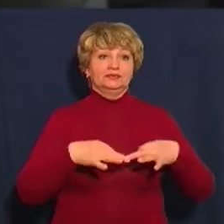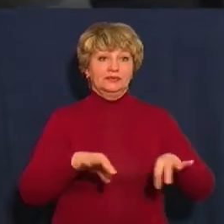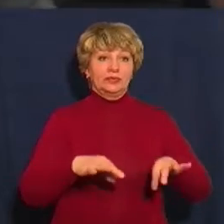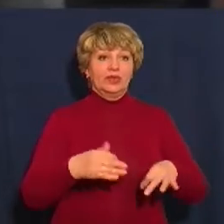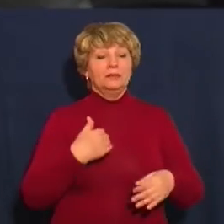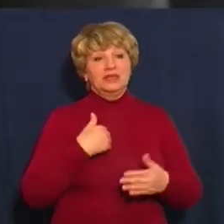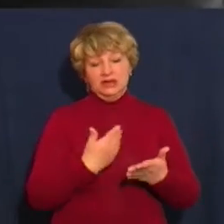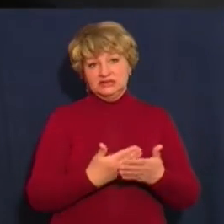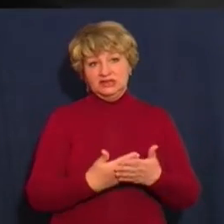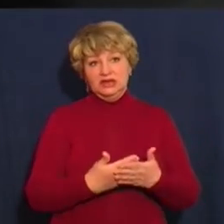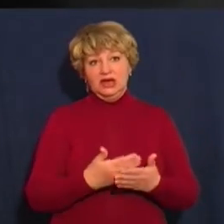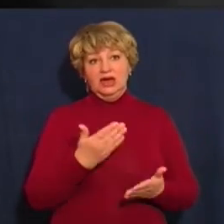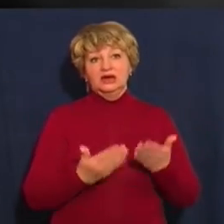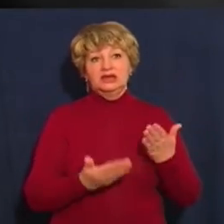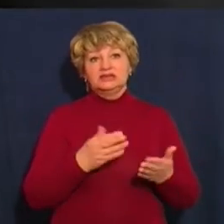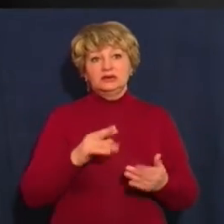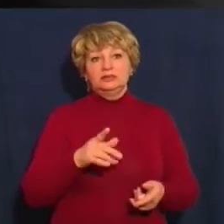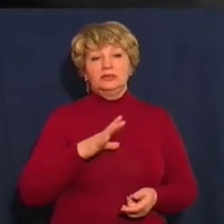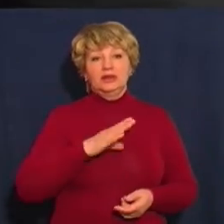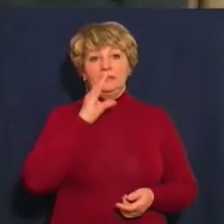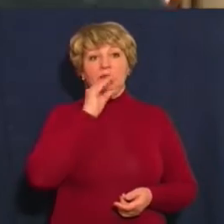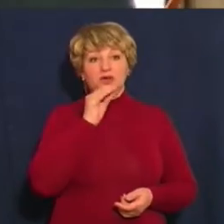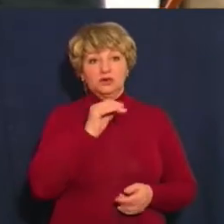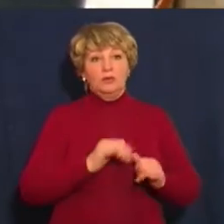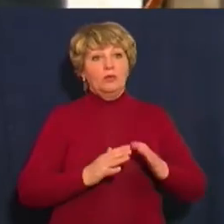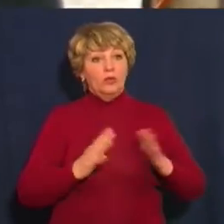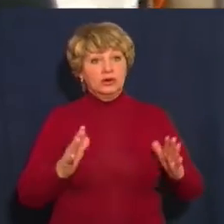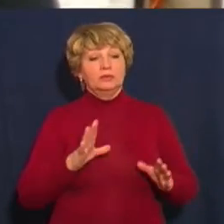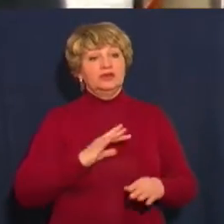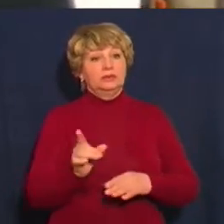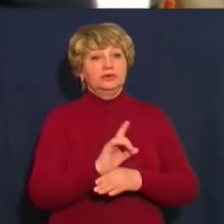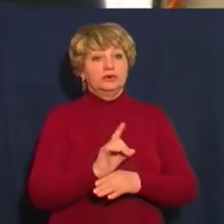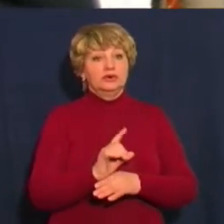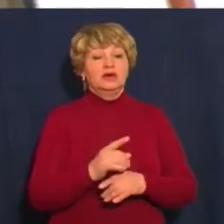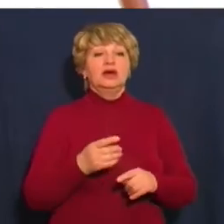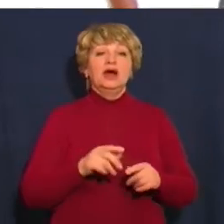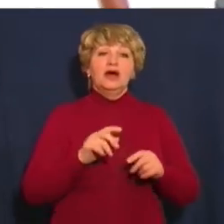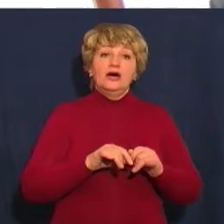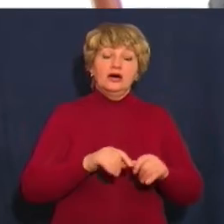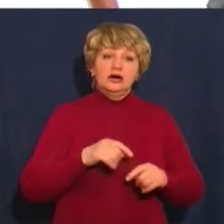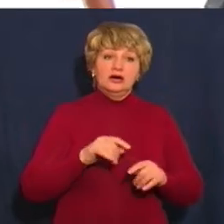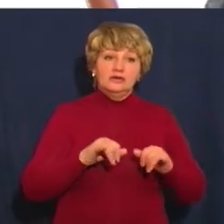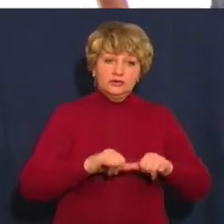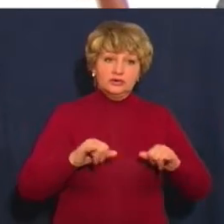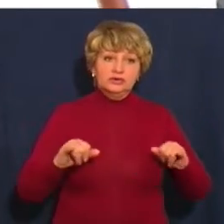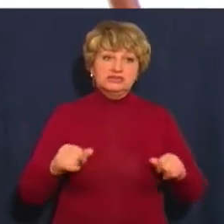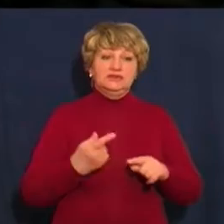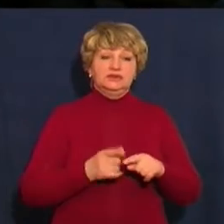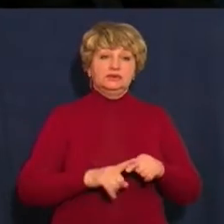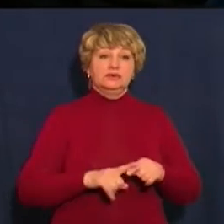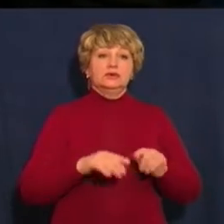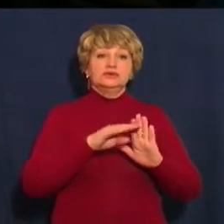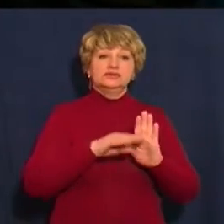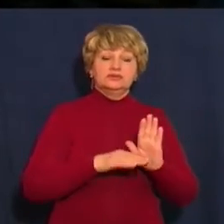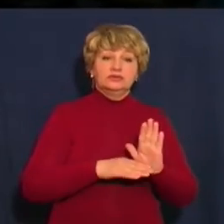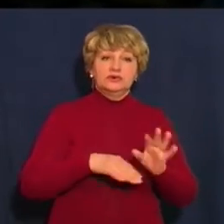здається, було б більше маршруток, було б усе нормально. Концепція розвитку передбачає онлайн-моніторинг, дотримання графіків руху та створення